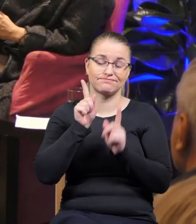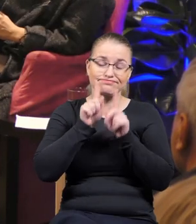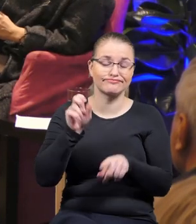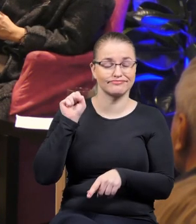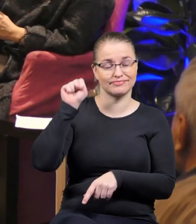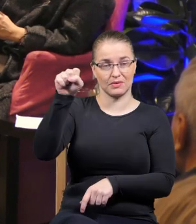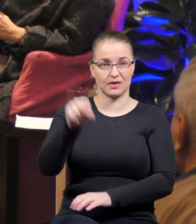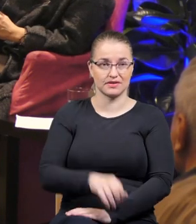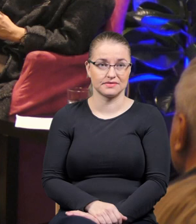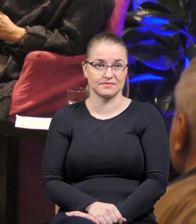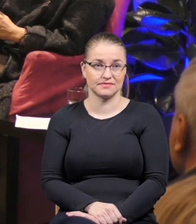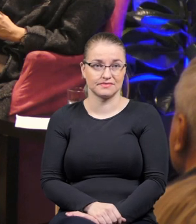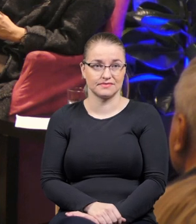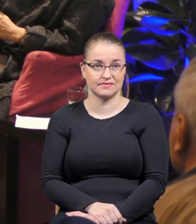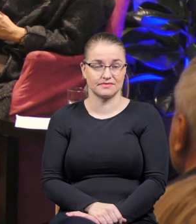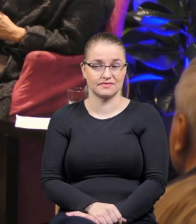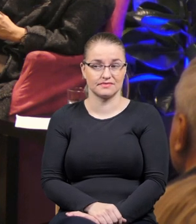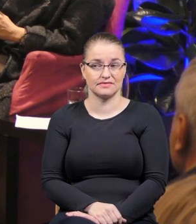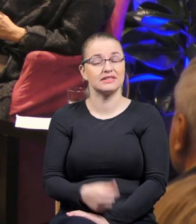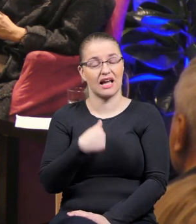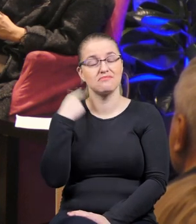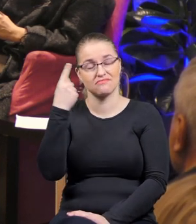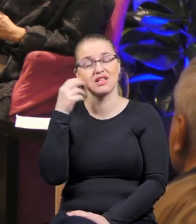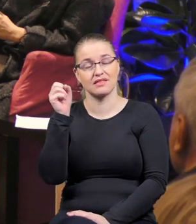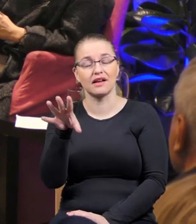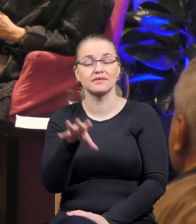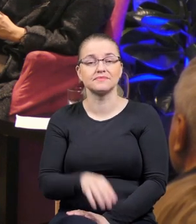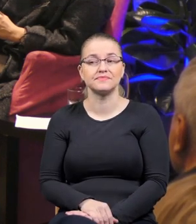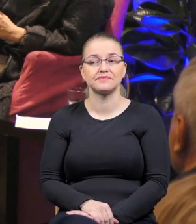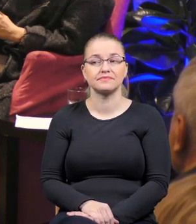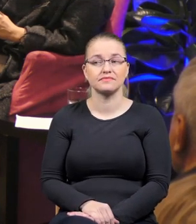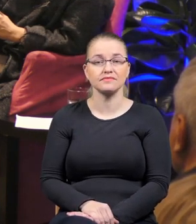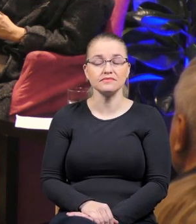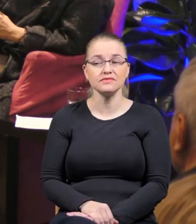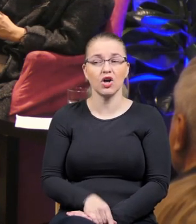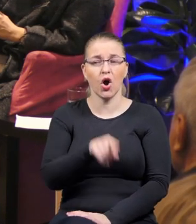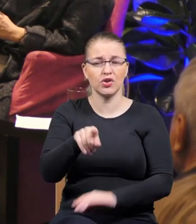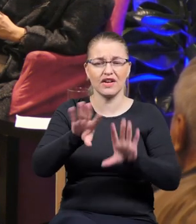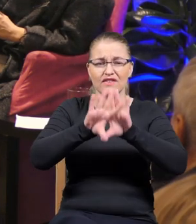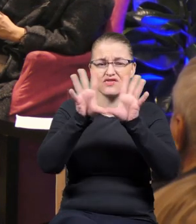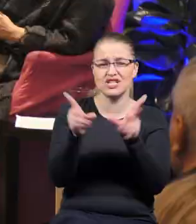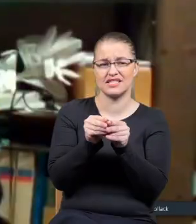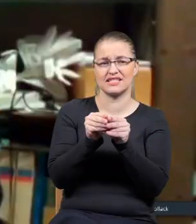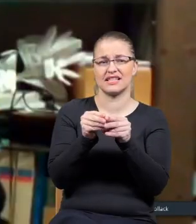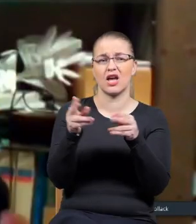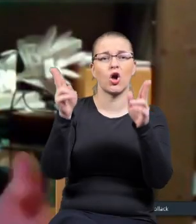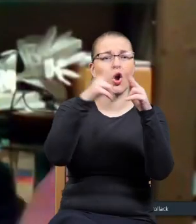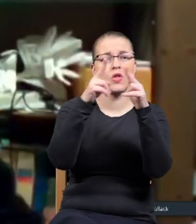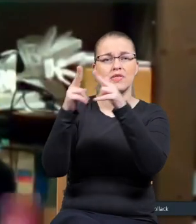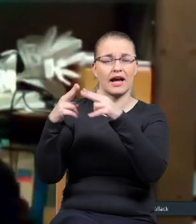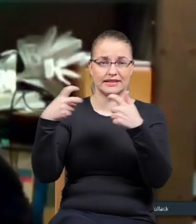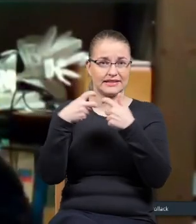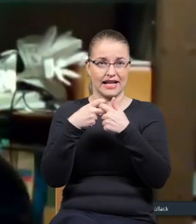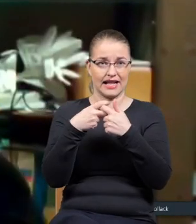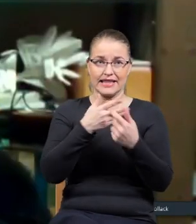Dokładnie. No mi się wydaje, że przecież oni przez internet, przecież oni